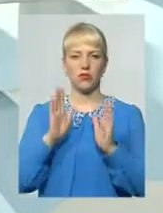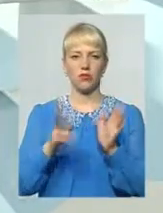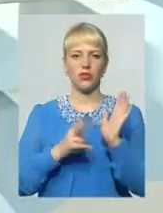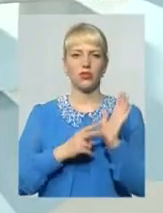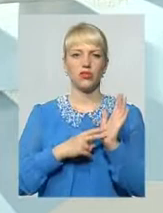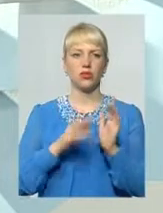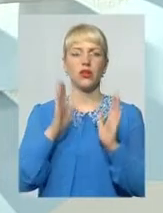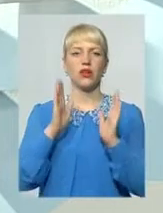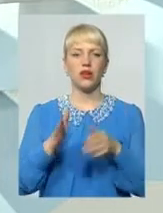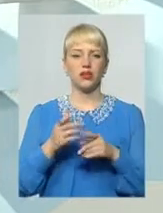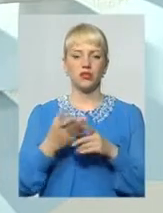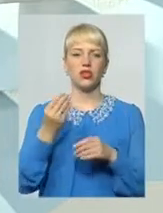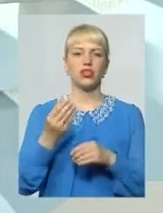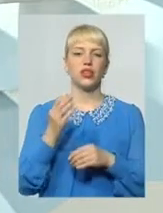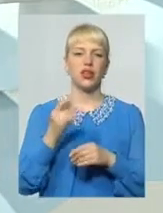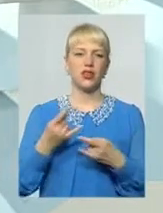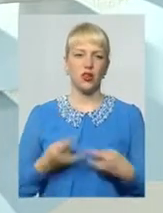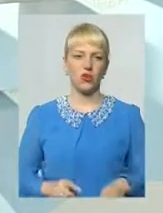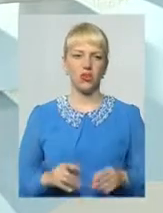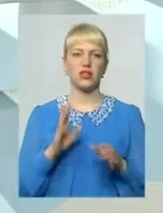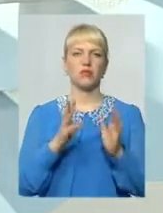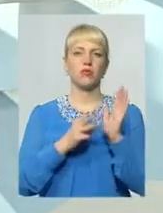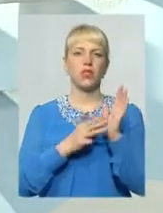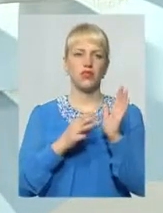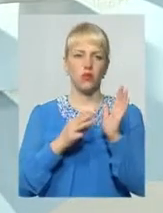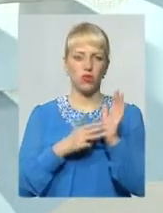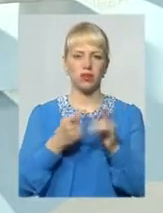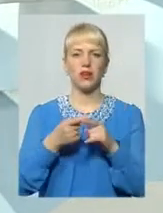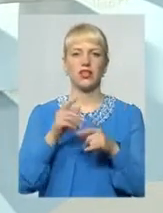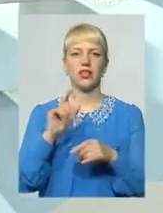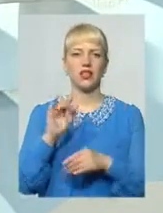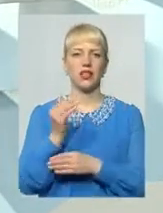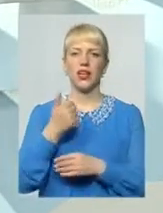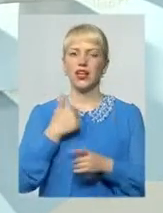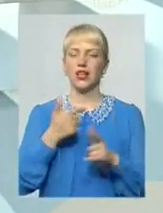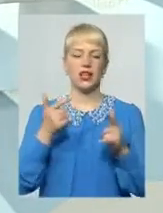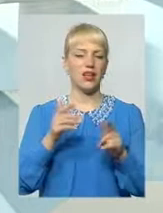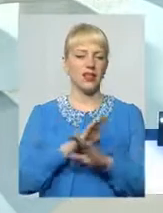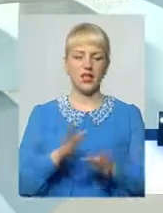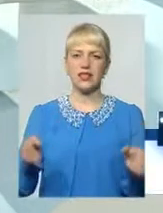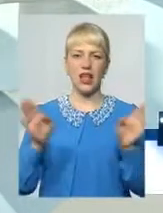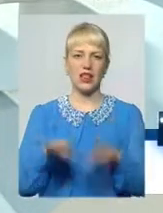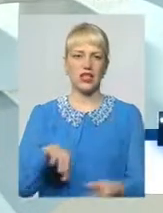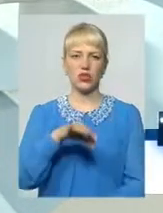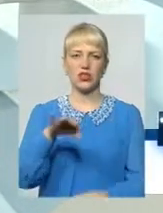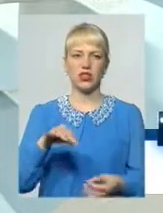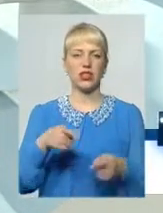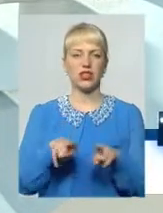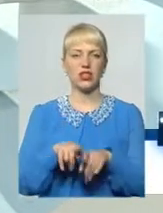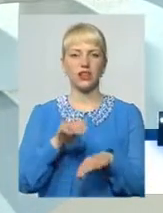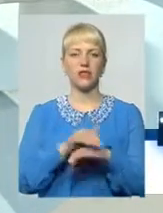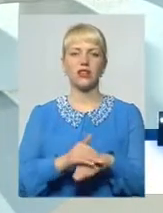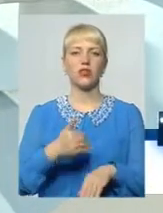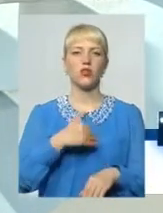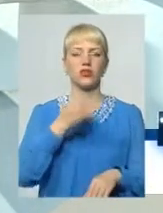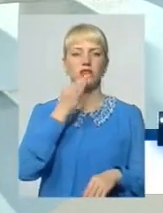сьома І, Бог дасть, маленька дитинка народиться І буде восьма І я, звичайно, не залишу сироту На таких фактах хочеться сказати,